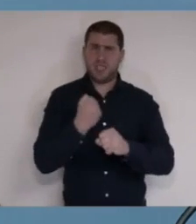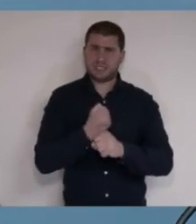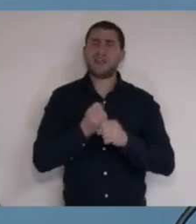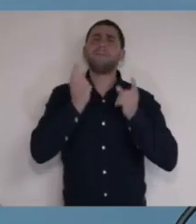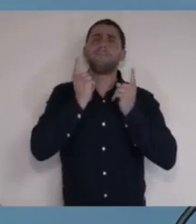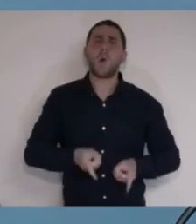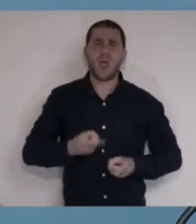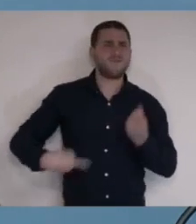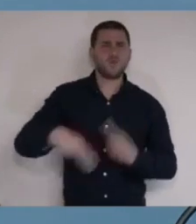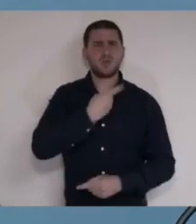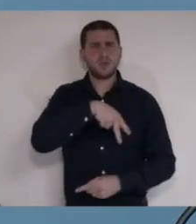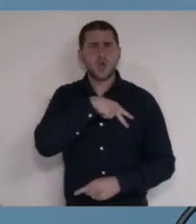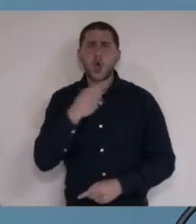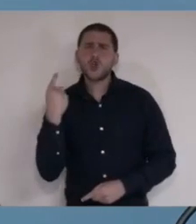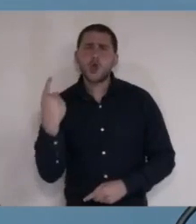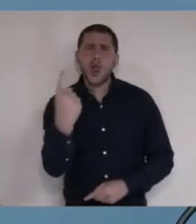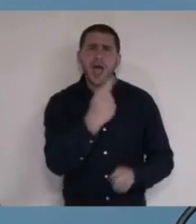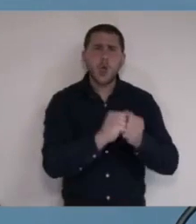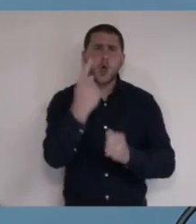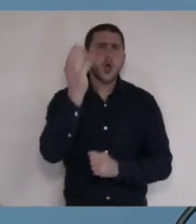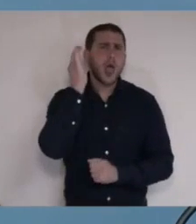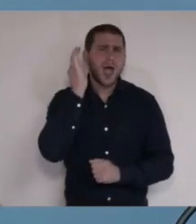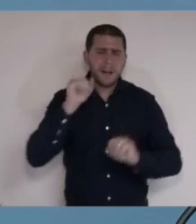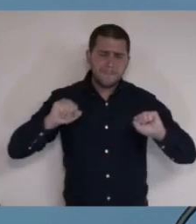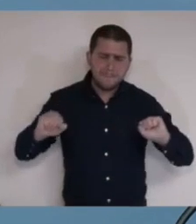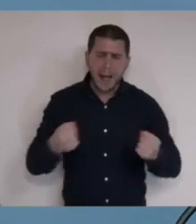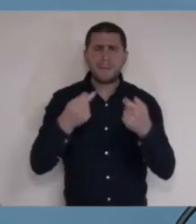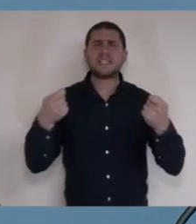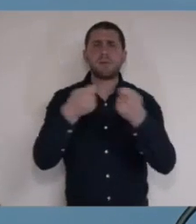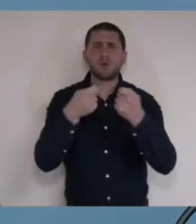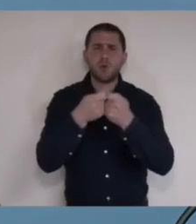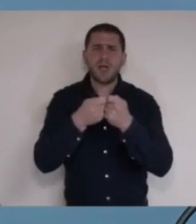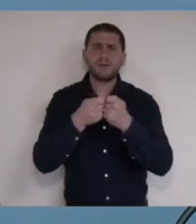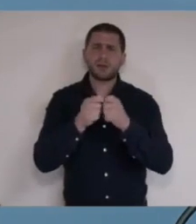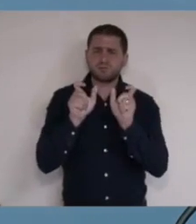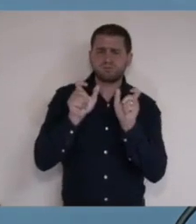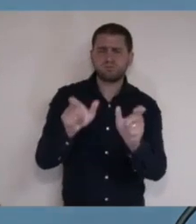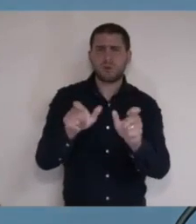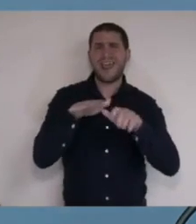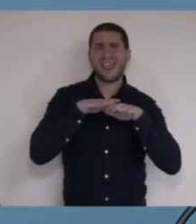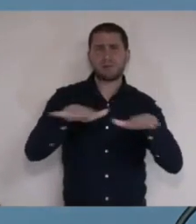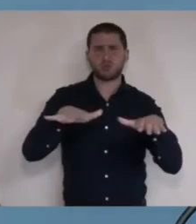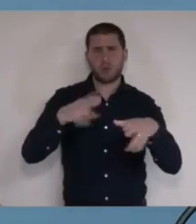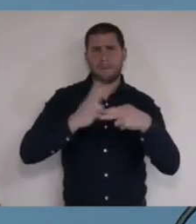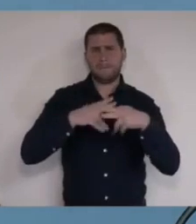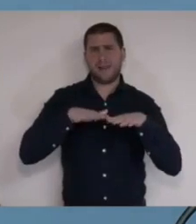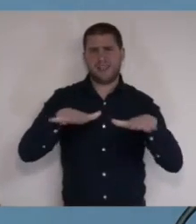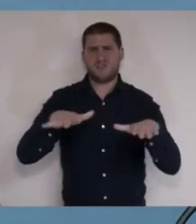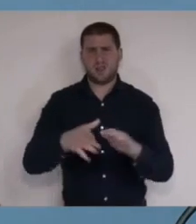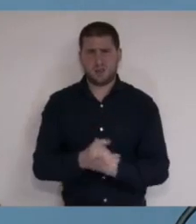ובמחויבות שנגלה כל אחת ואחד מאיתנו למאמץ המשותף להאט את התפשטות המגפה.